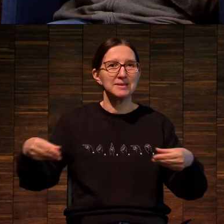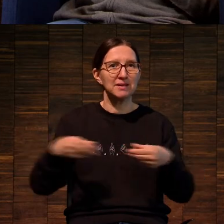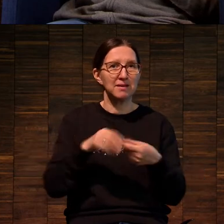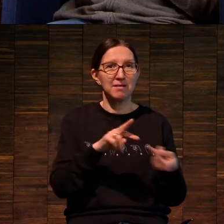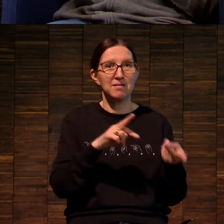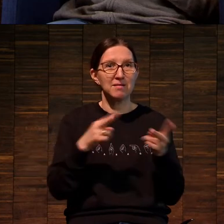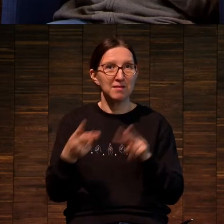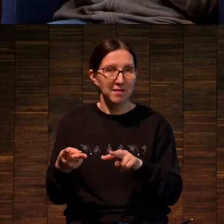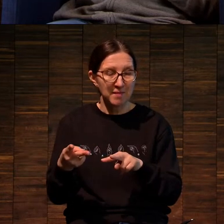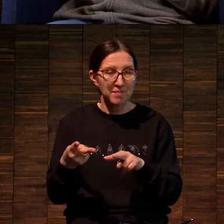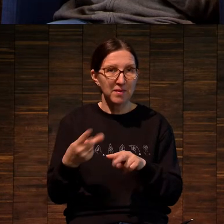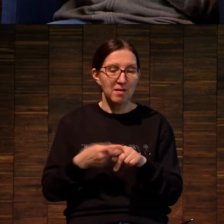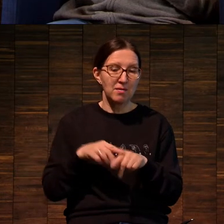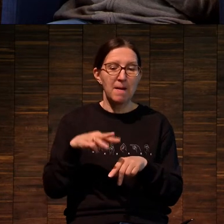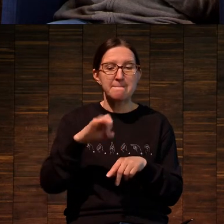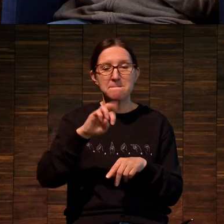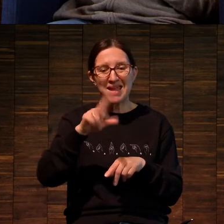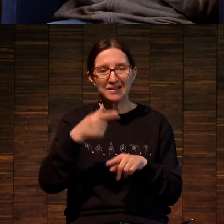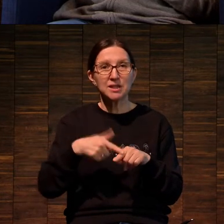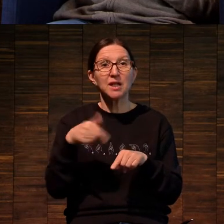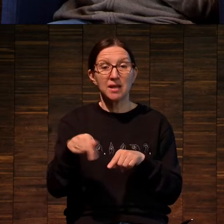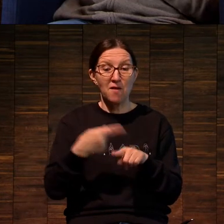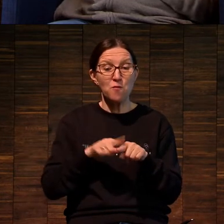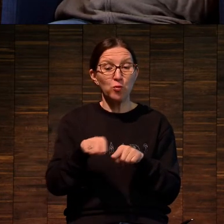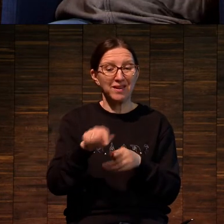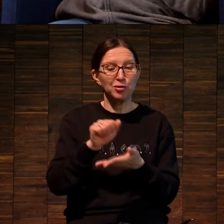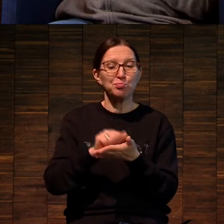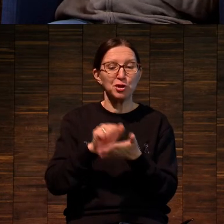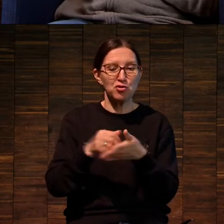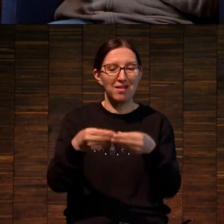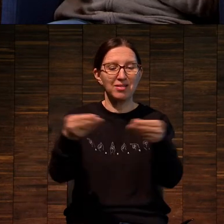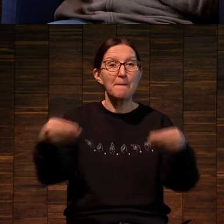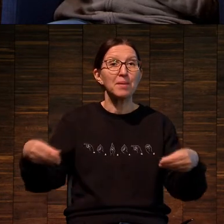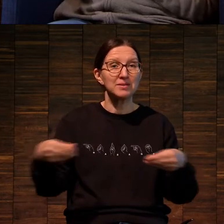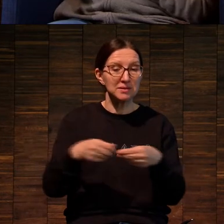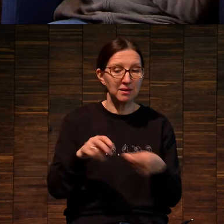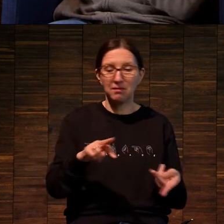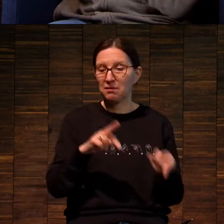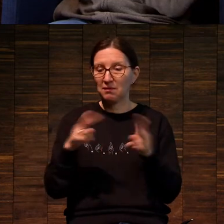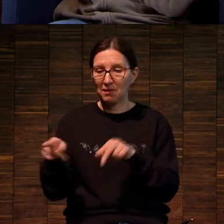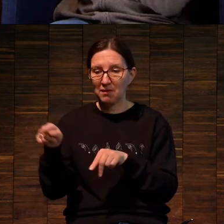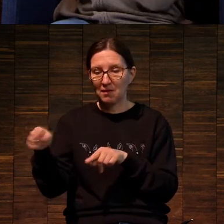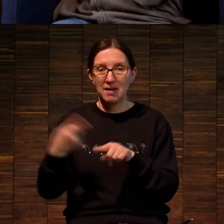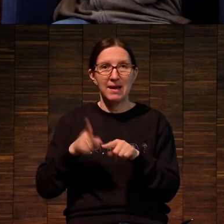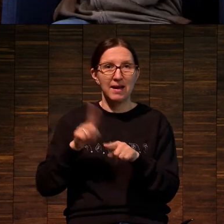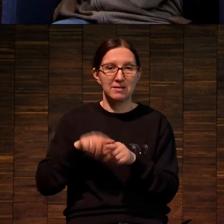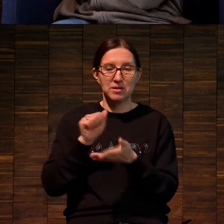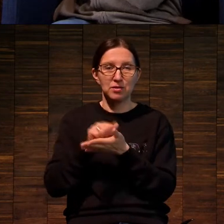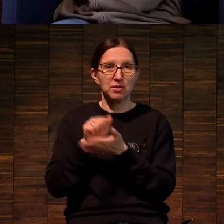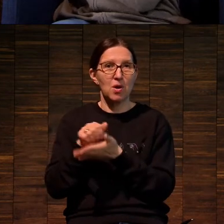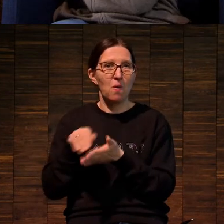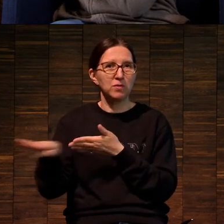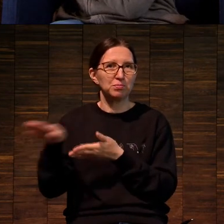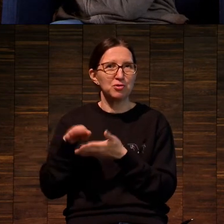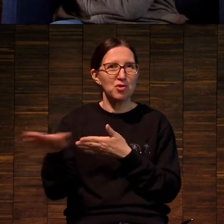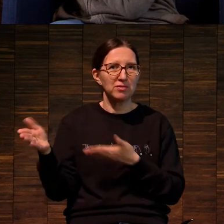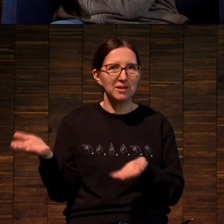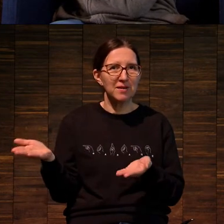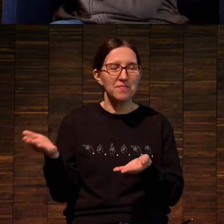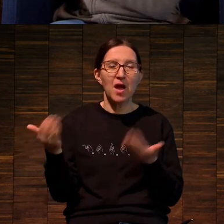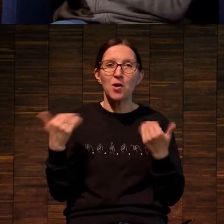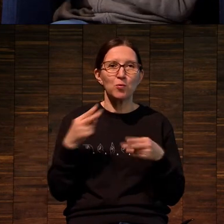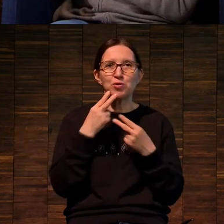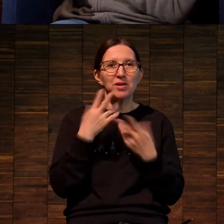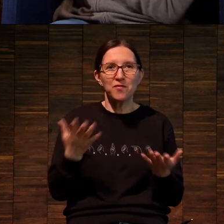классической, медной. И уже с этой печатной пластины делались эти отпечатки. Но вот здесь уже не